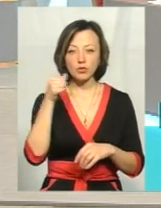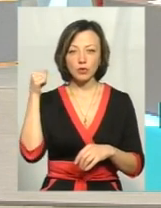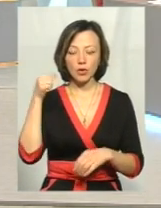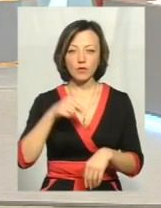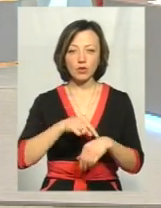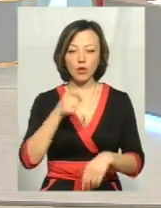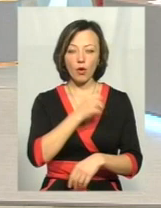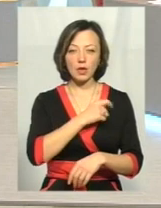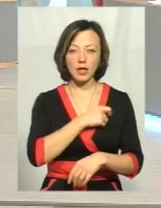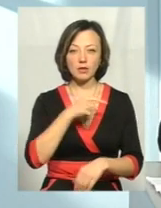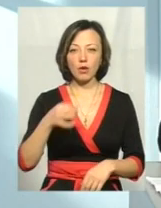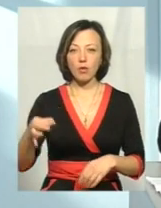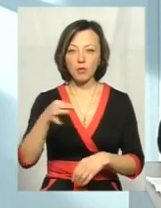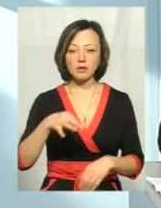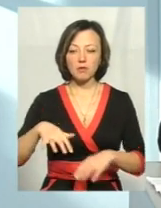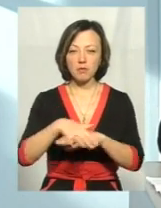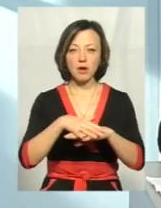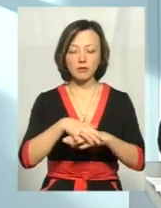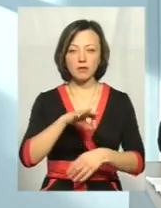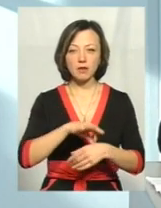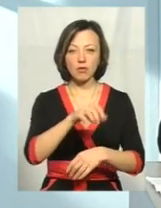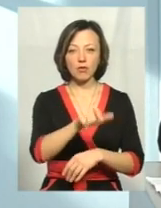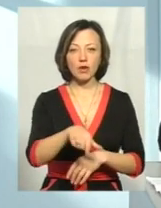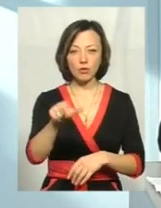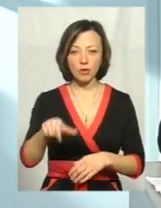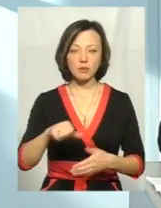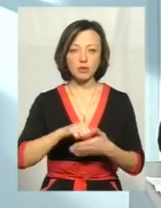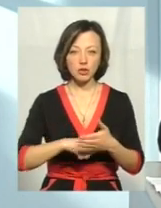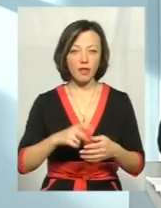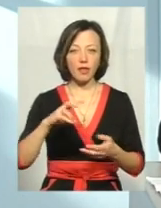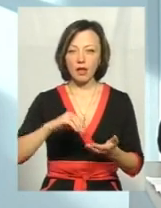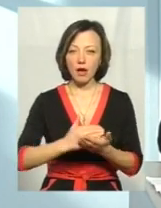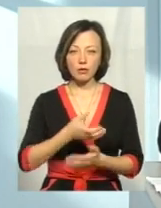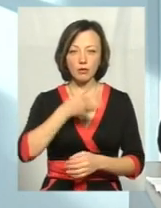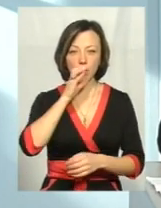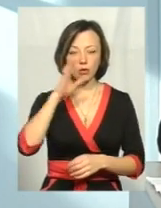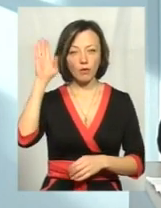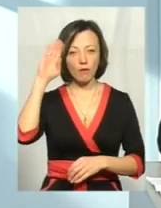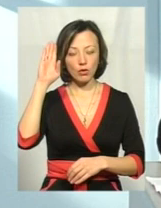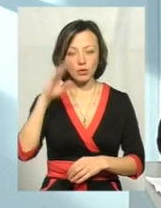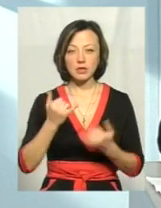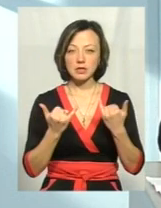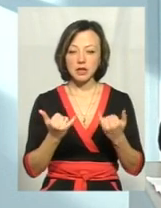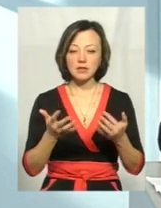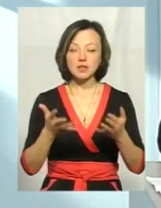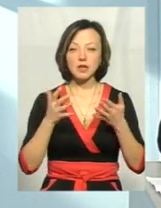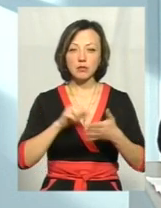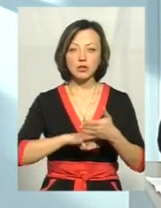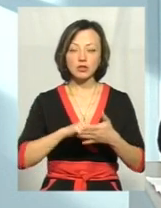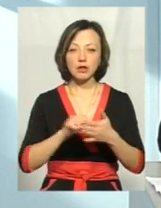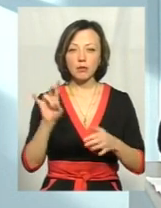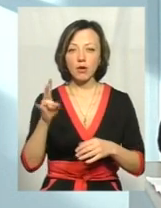Гвоздейська область, масове захворювання людей, яке спричинено неякісною питною водою. Зараз в'ясняється причина